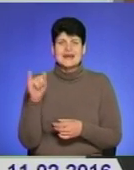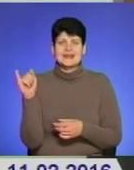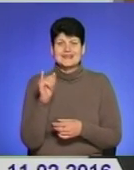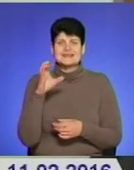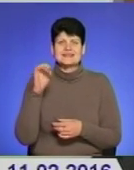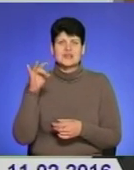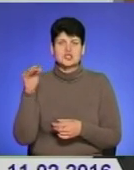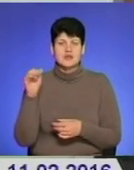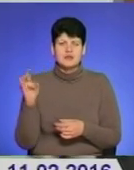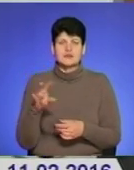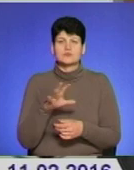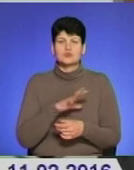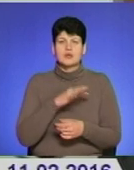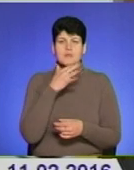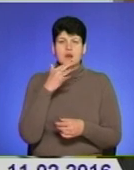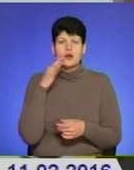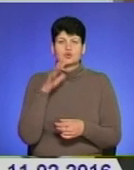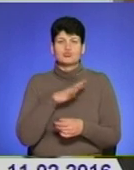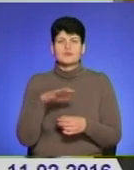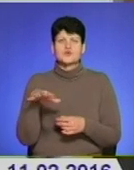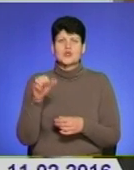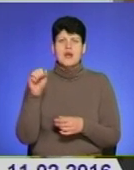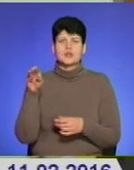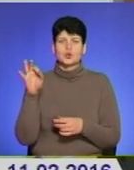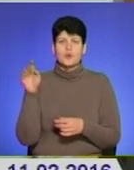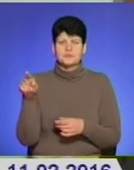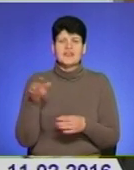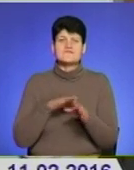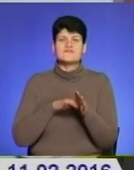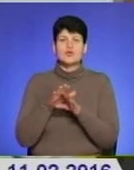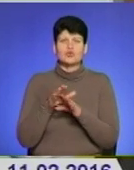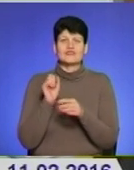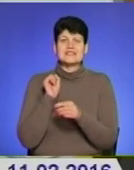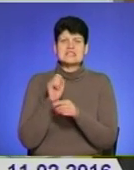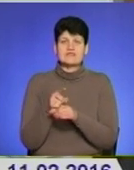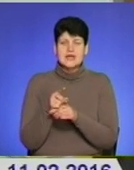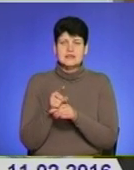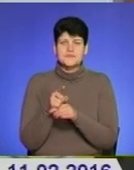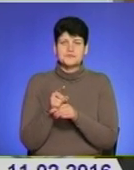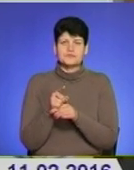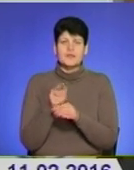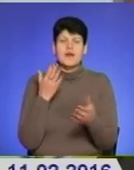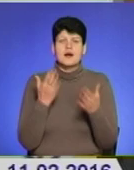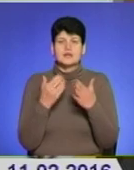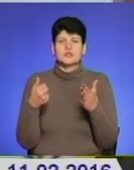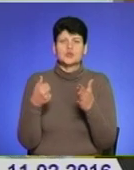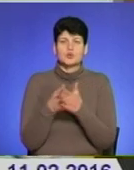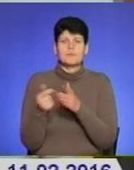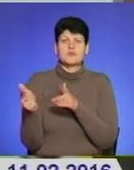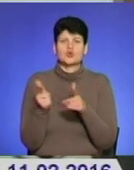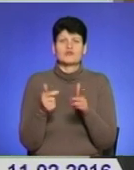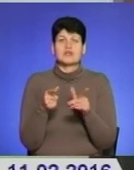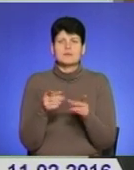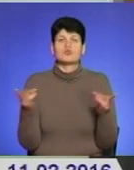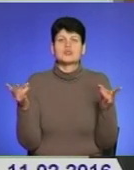багато з них були вже в зоні АТО, виконували завдання. Але ж до підготовки їм потрібно.